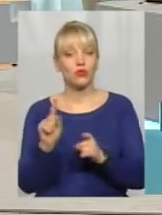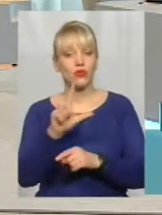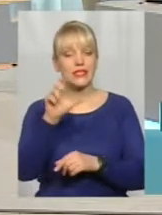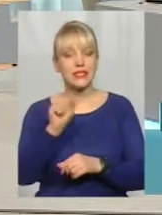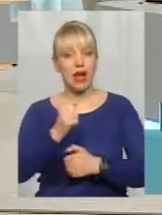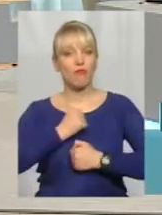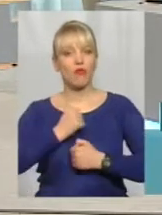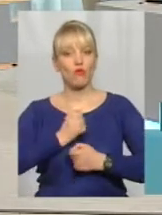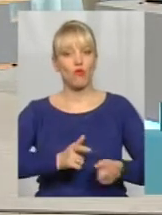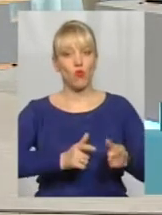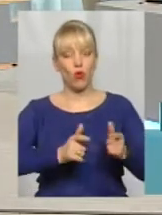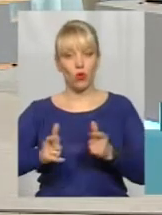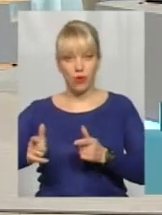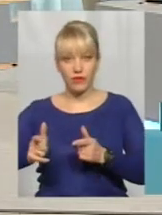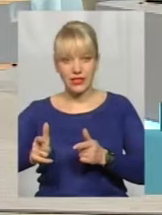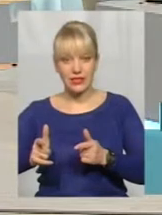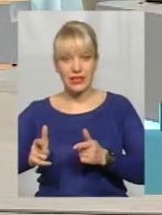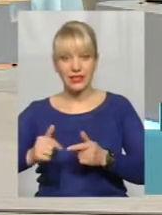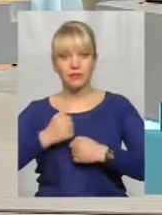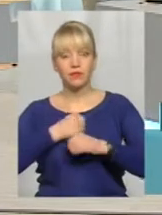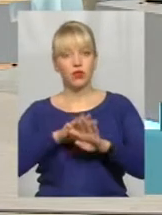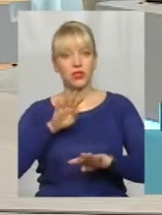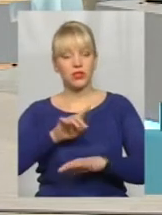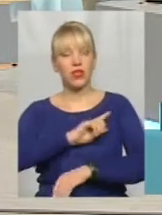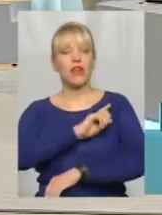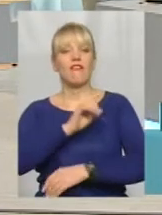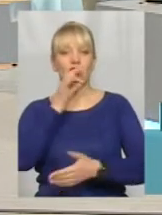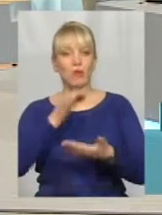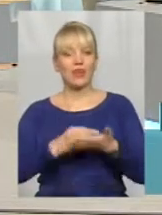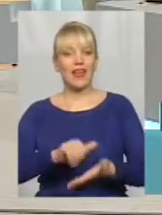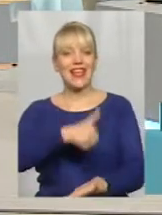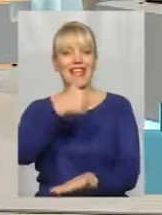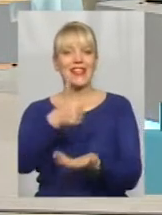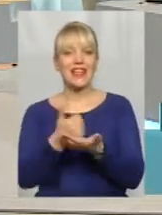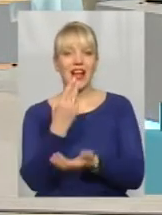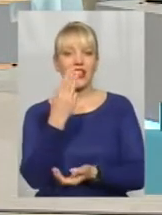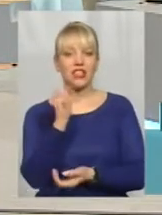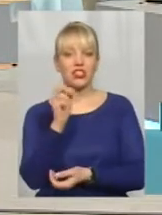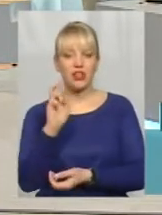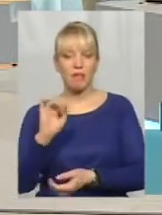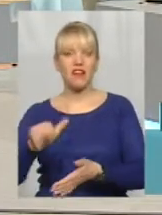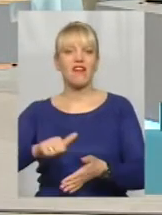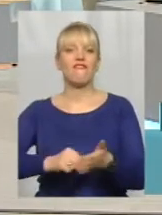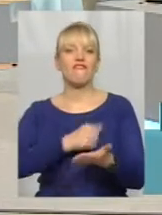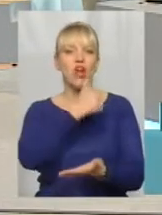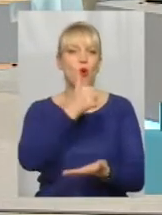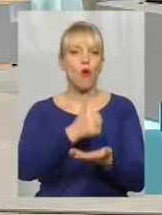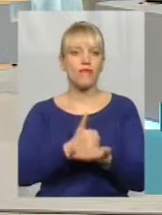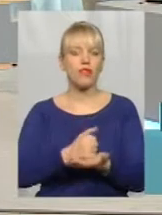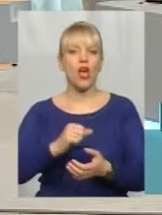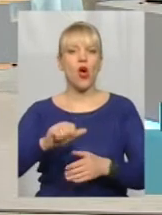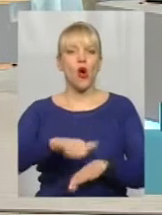готовність Збройних сил відповідає Генеральний штаб і Верховний Головокомандувальник. А,